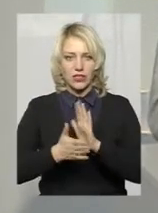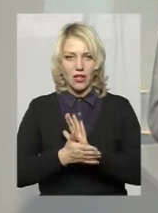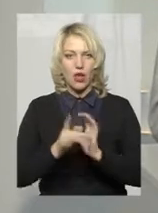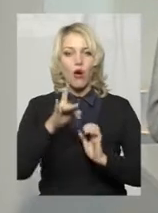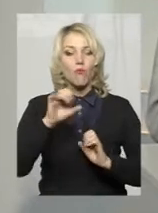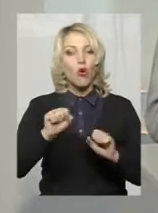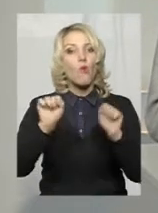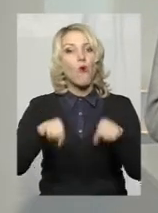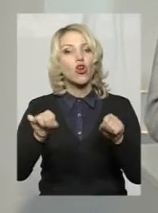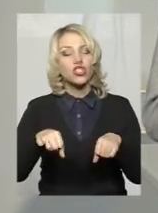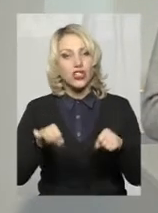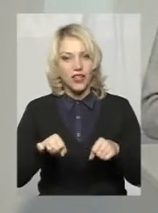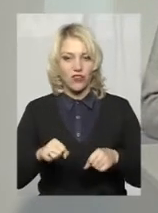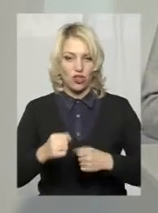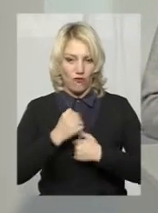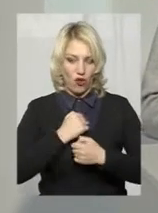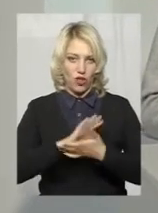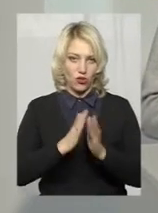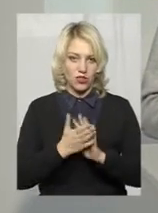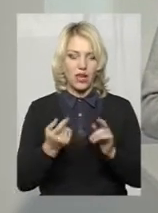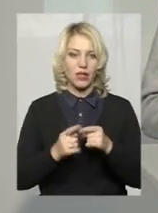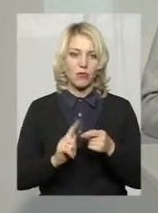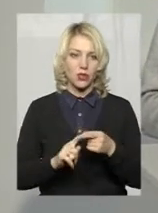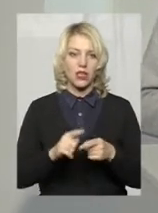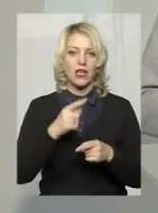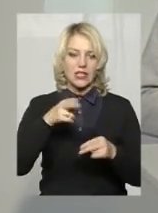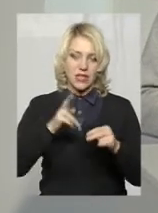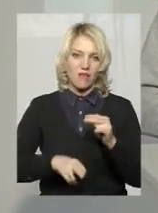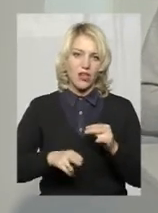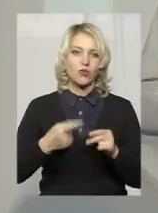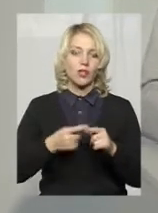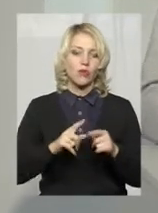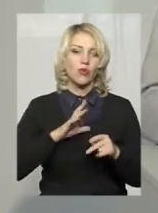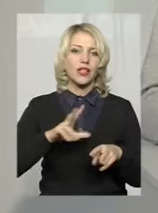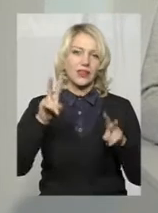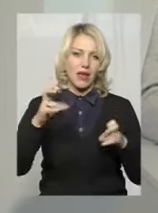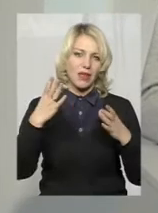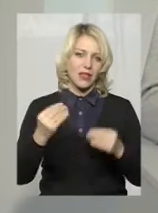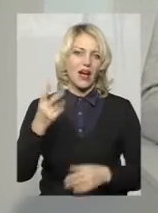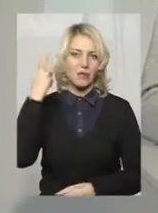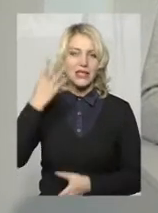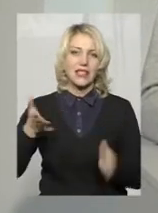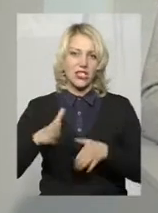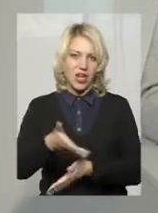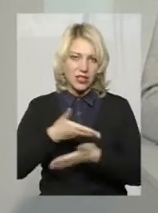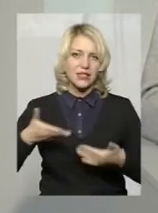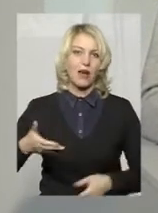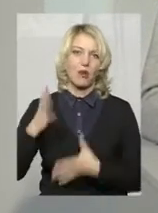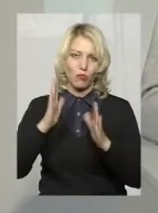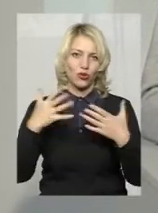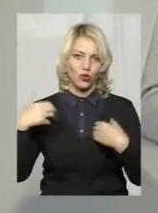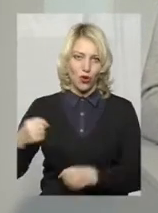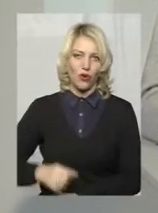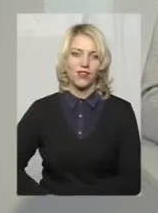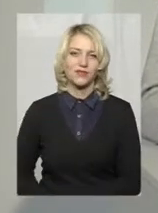можливість введення воєнного стану. На цьому ми завершуємо. Це була програма «Тема Дня Хмельницький». Залишайтеся разом із нами і будьте здорові!